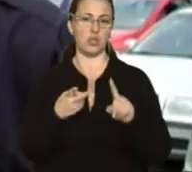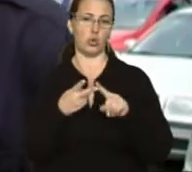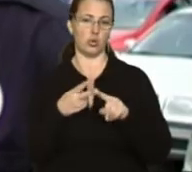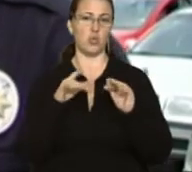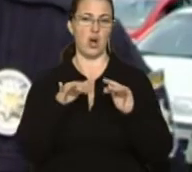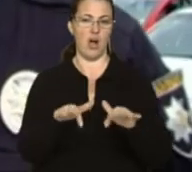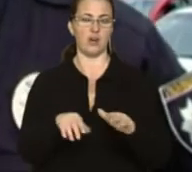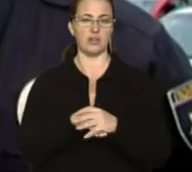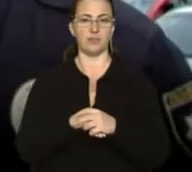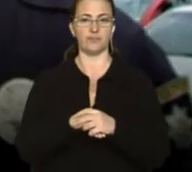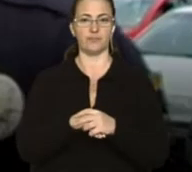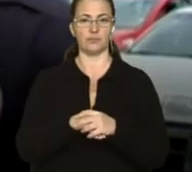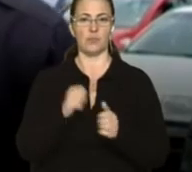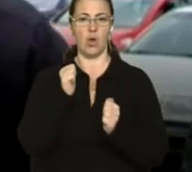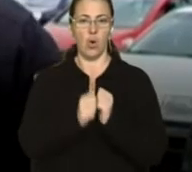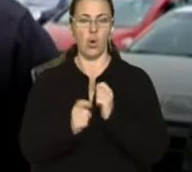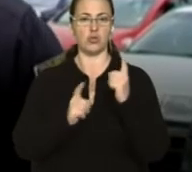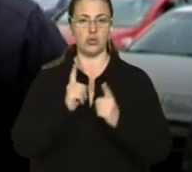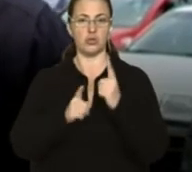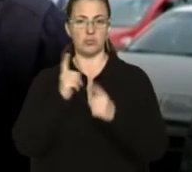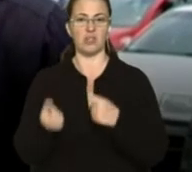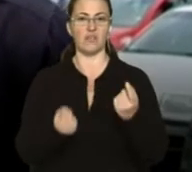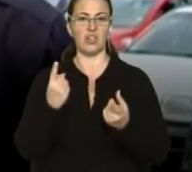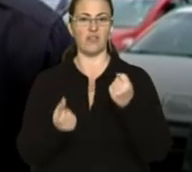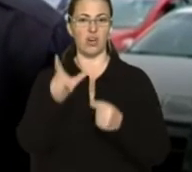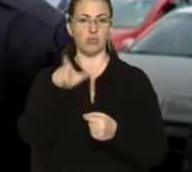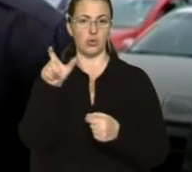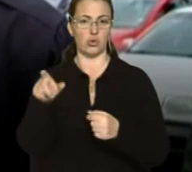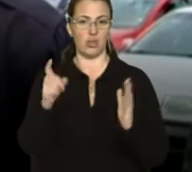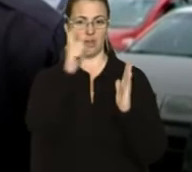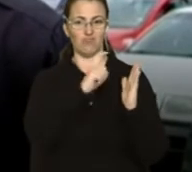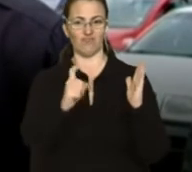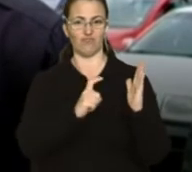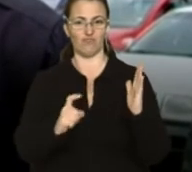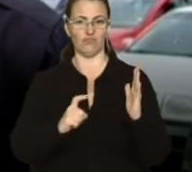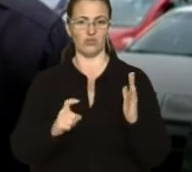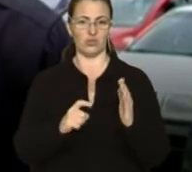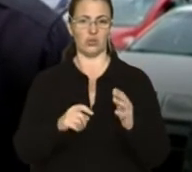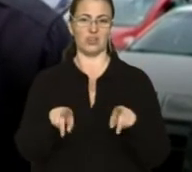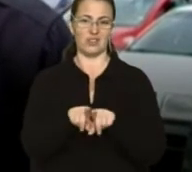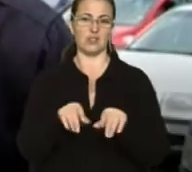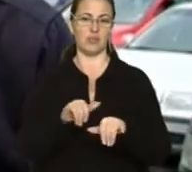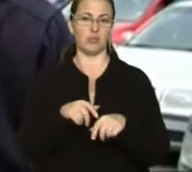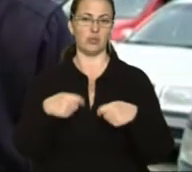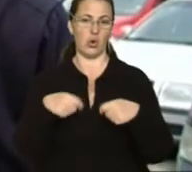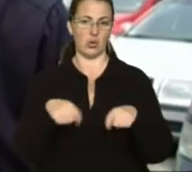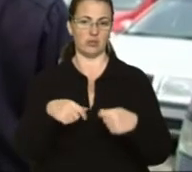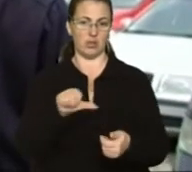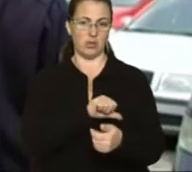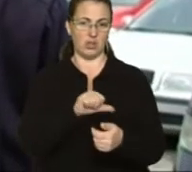місяць. Практично кожної зміни ми виявляємо тих людей, які наносять наркографіті, так само їх розповсюджують і так